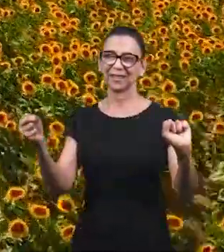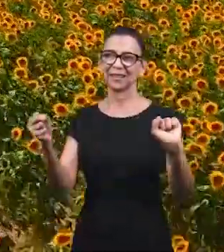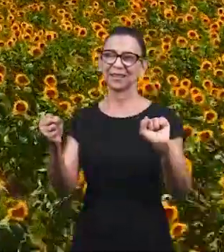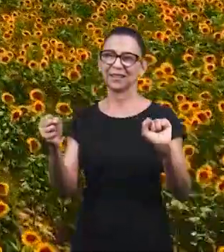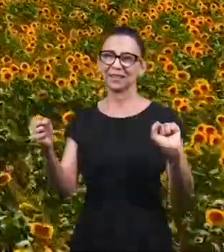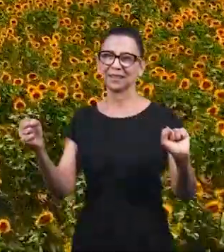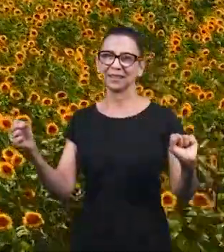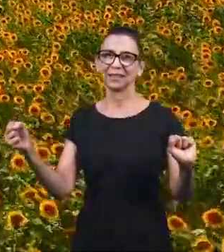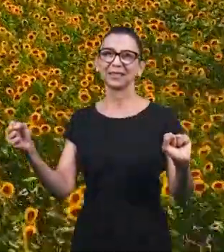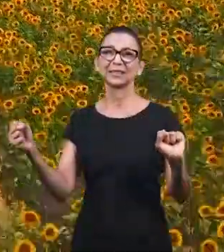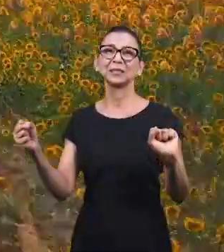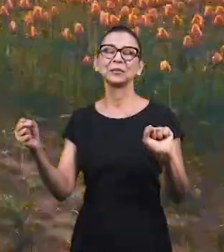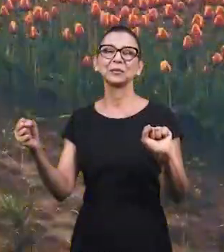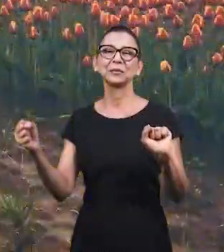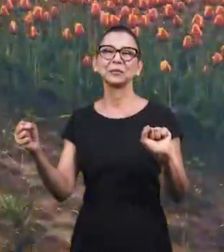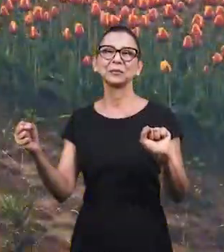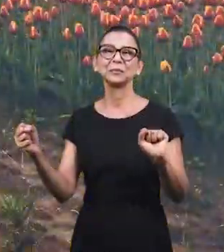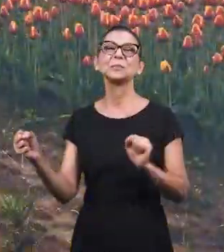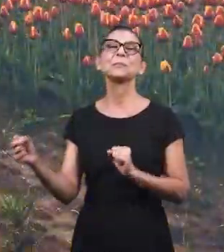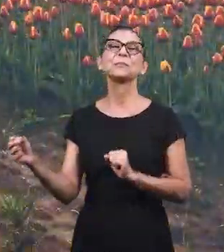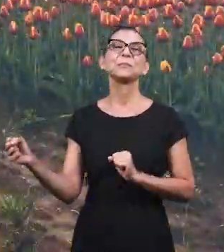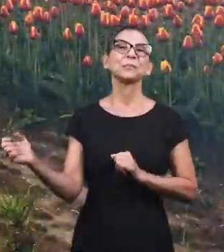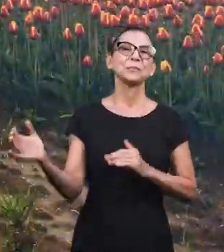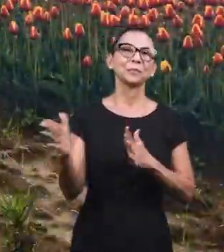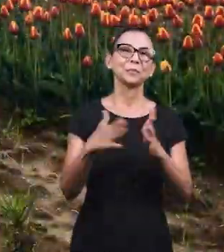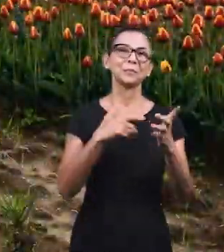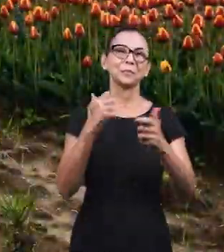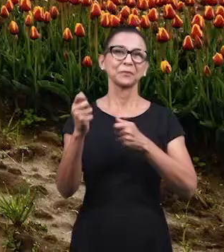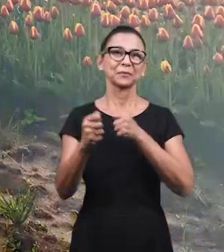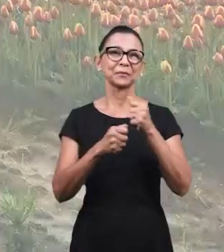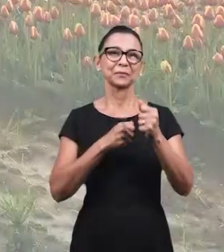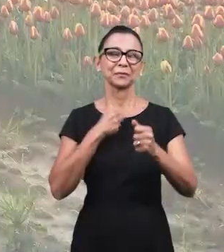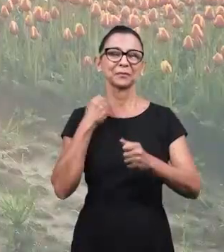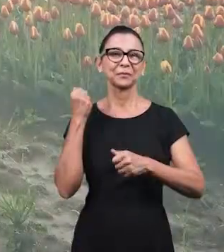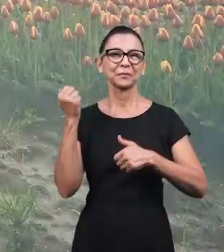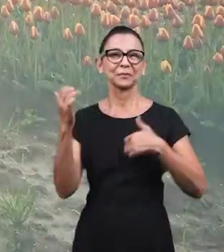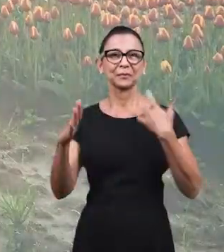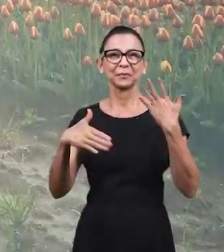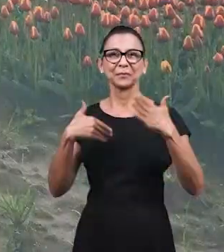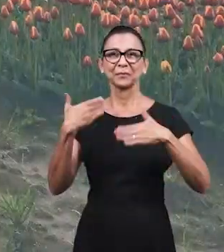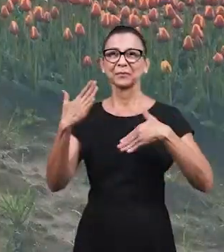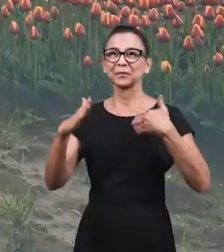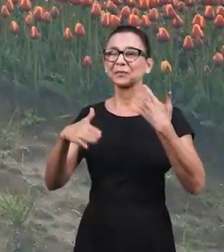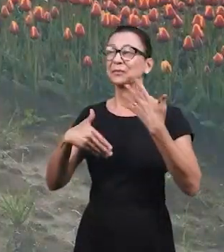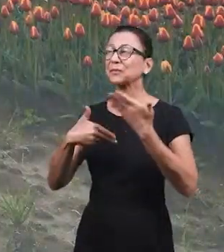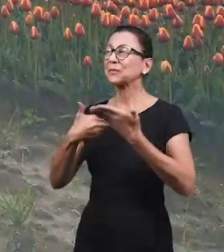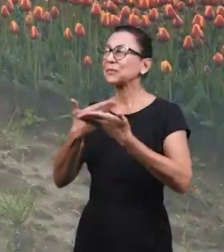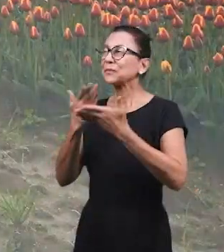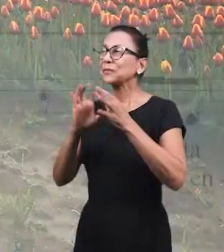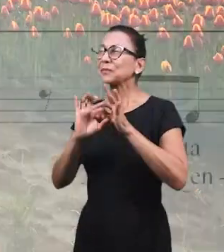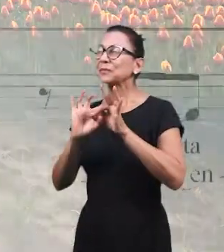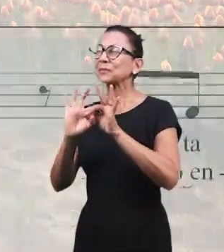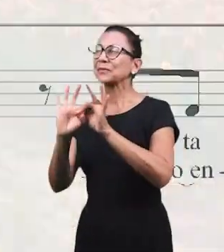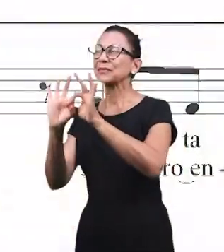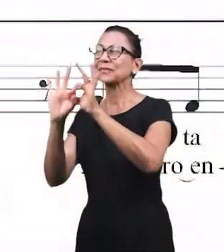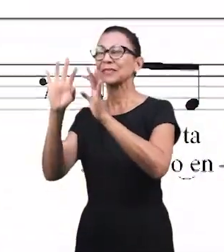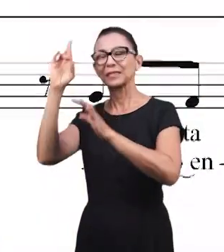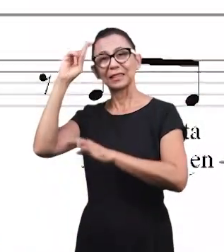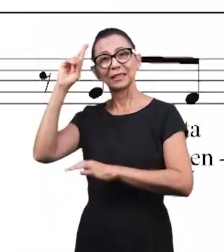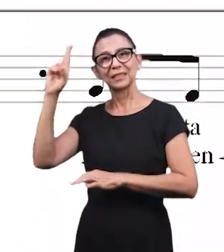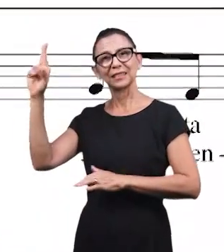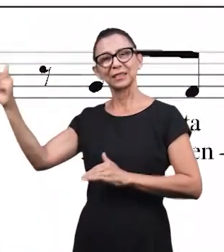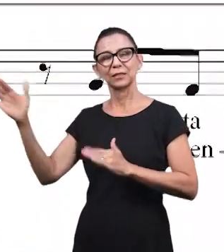Я получил освобождение Я получил освобождение И